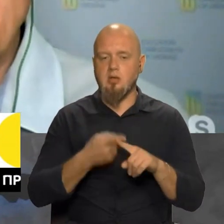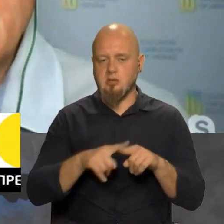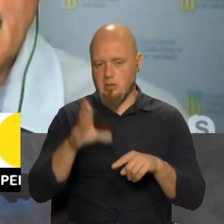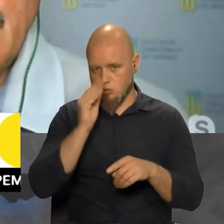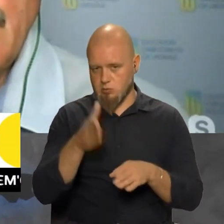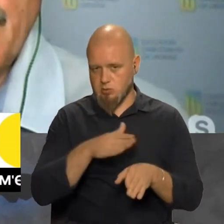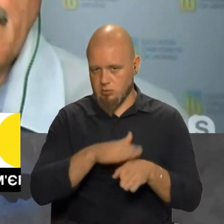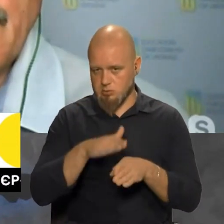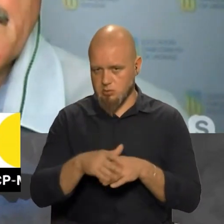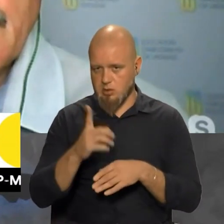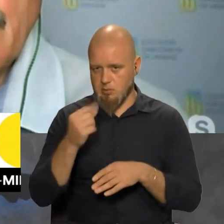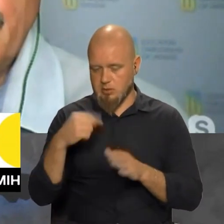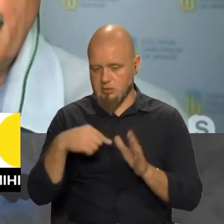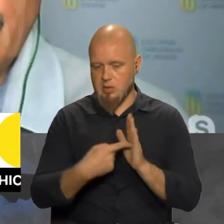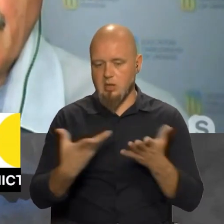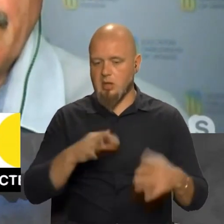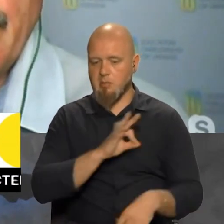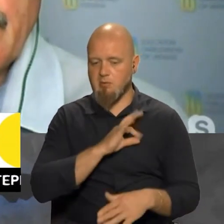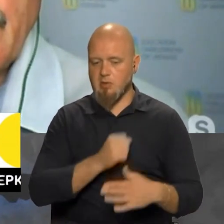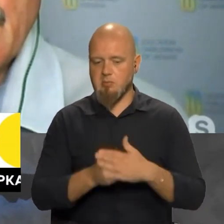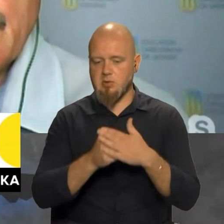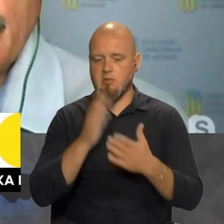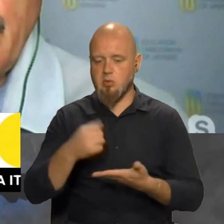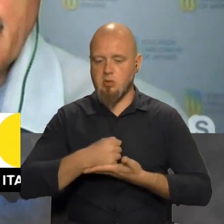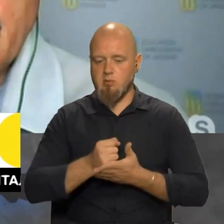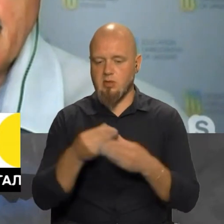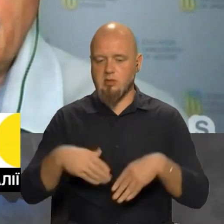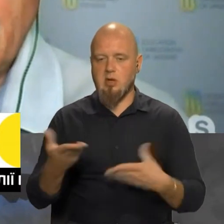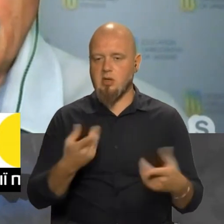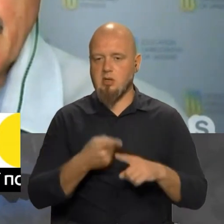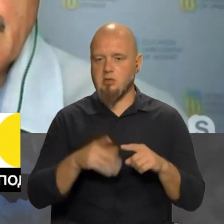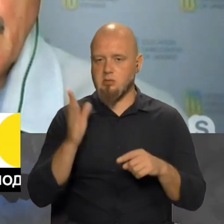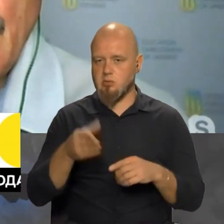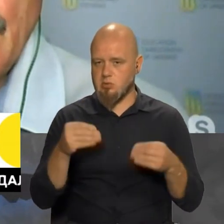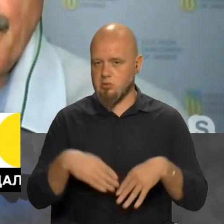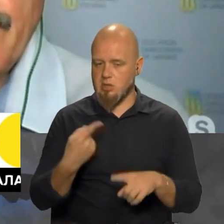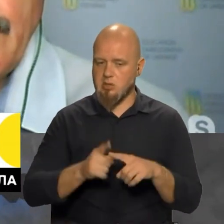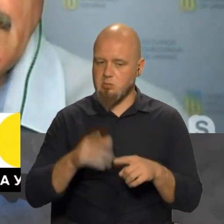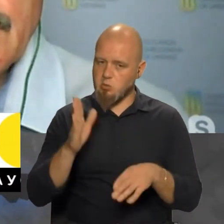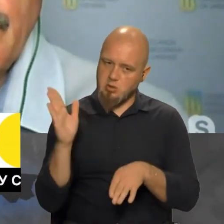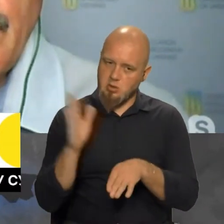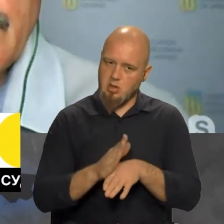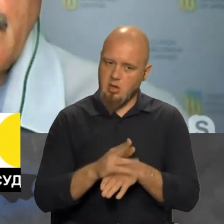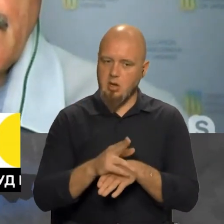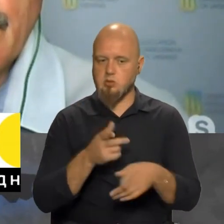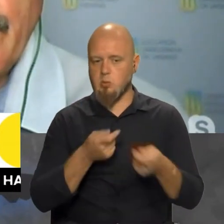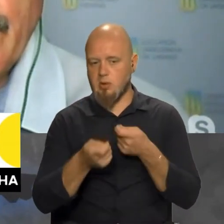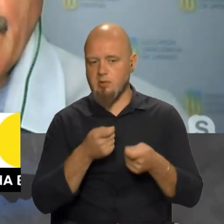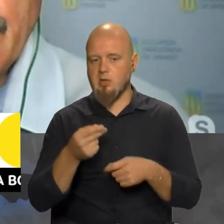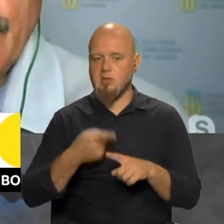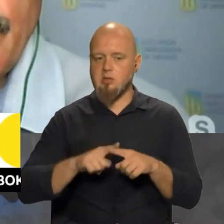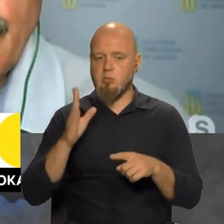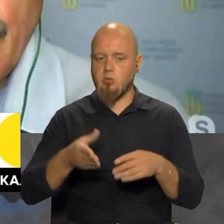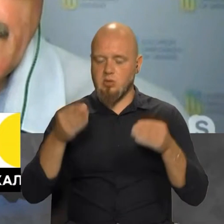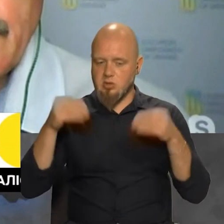Перше запитання – це на якій правовій підставі буде ухвалено рішення, яке це буде рішення. Це буде наказ управління, це буде рішення